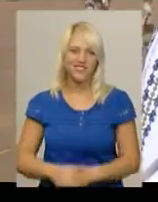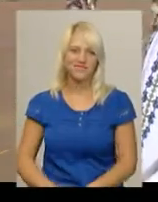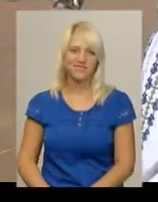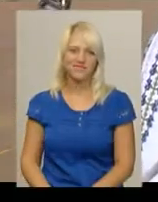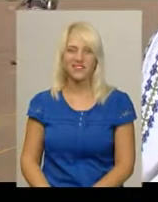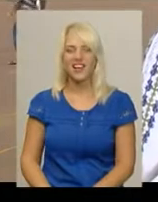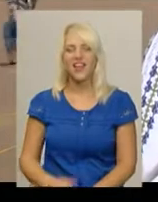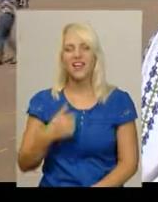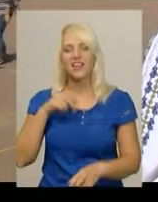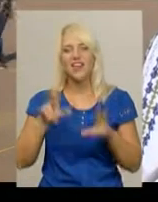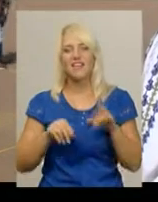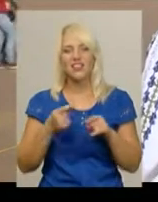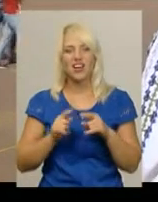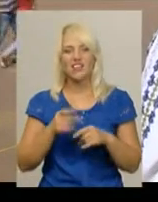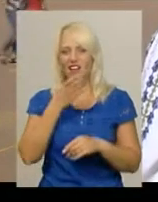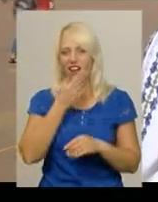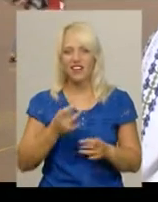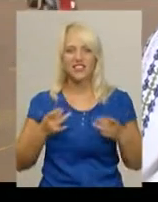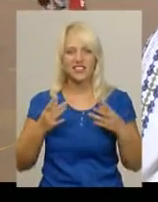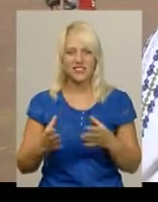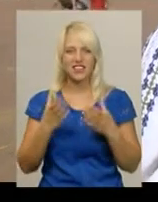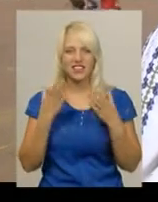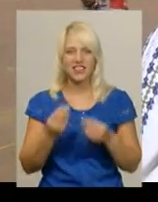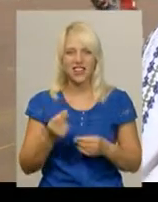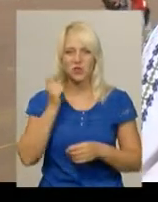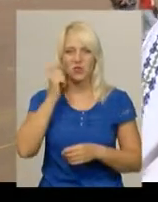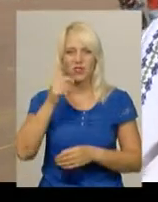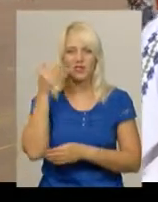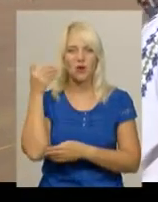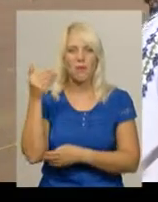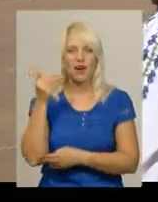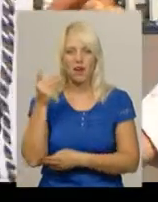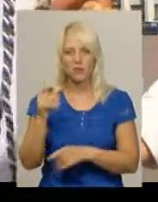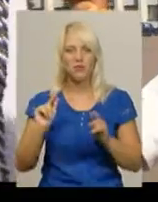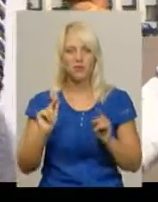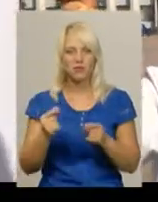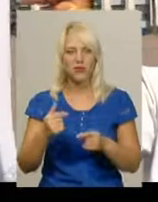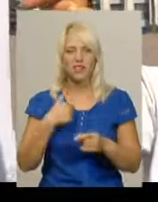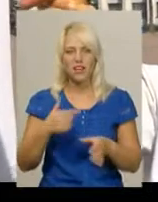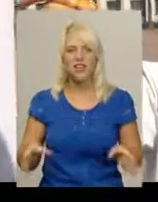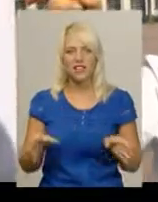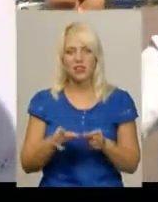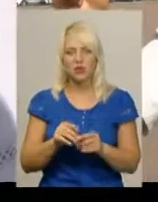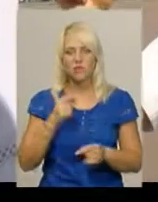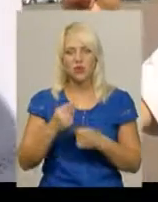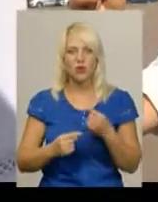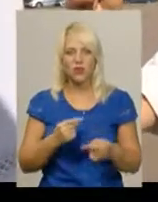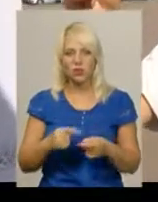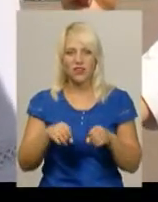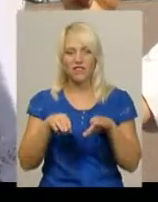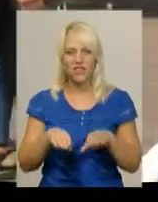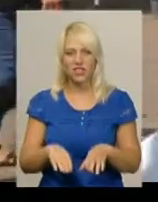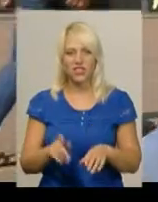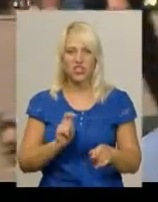«Я вважаю, що це гарне свято, День українського прапору. Тому я разом з онуками вирішила все-таки